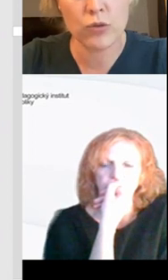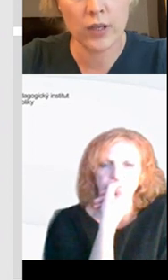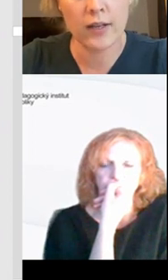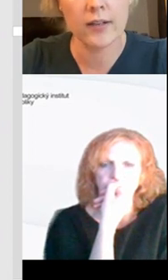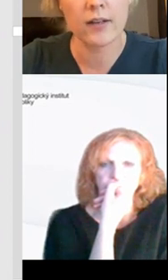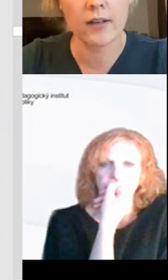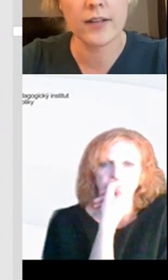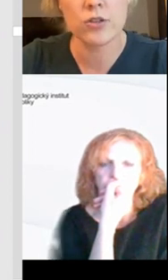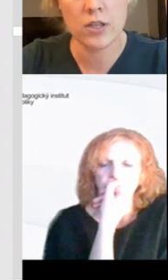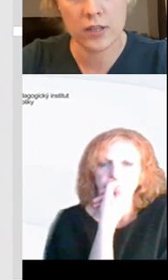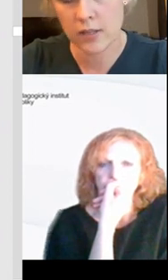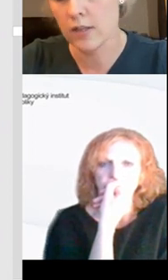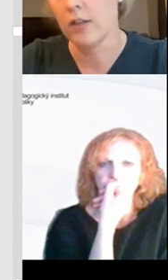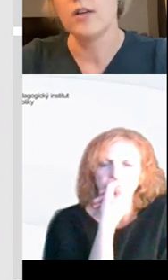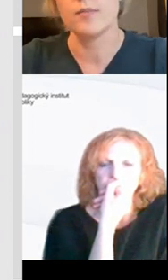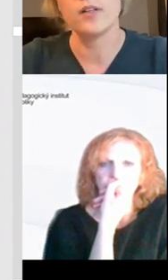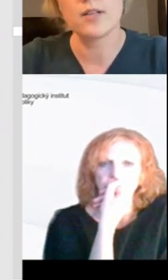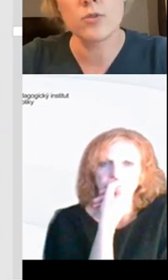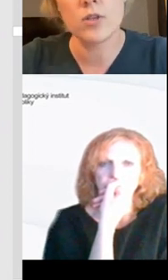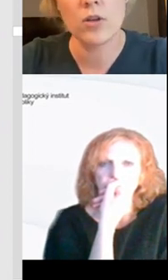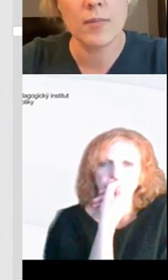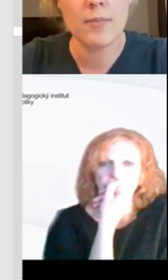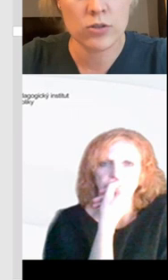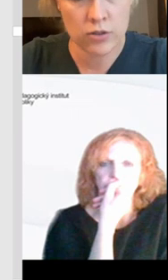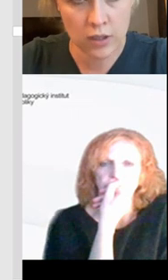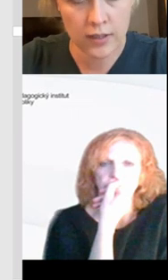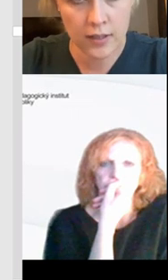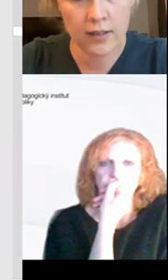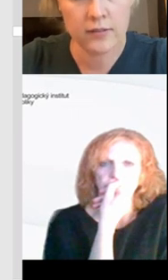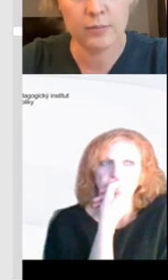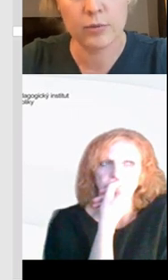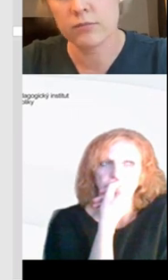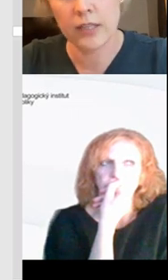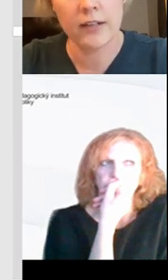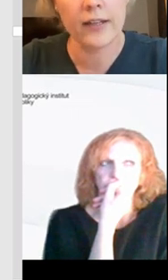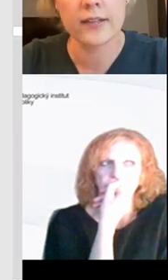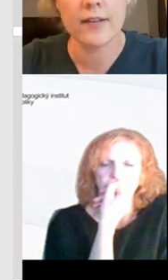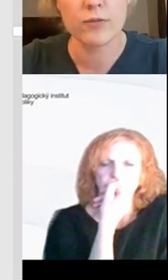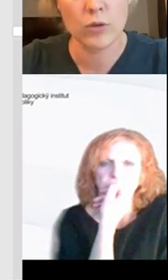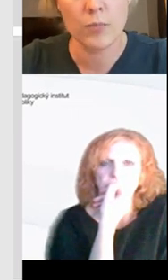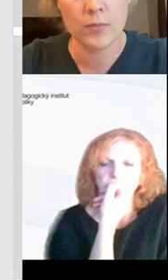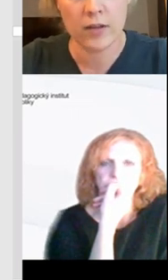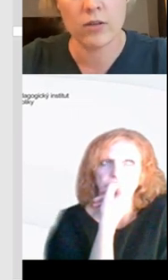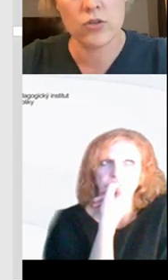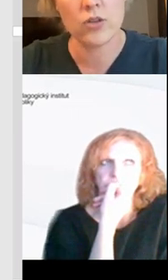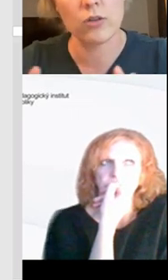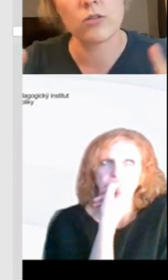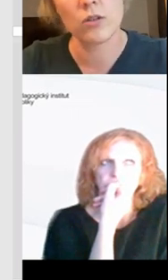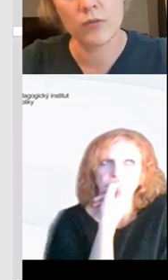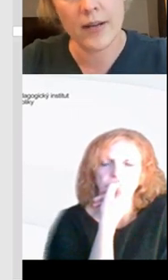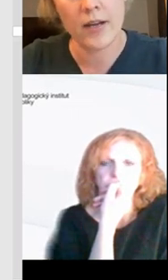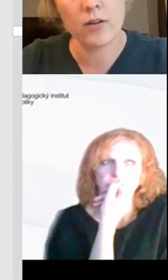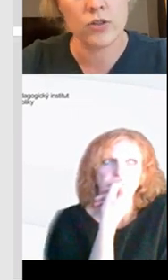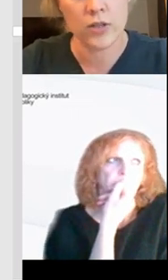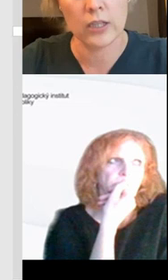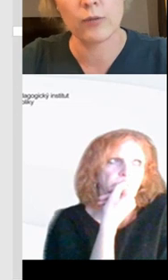funguje trošičku jinak než čtení knihy. Samozřejmě jo, máme čtečky, které, nebo Kindly, které fungují podobně jako knížka.